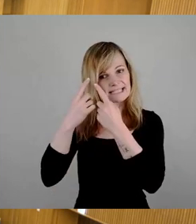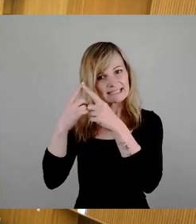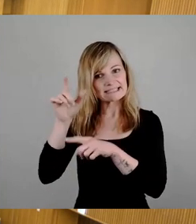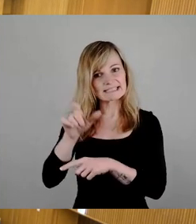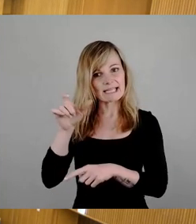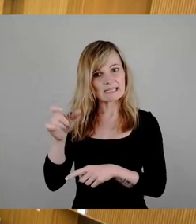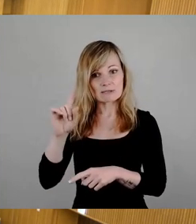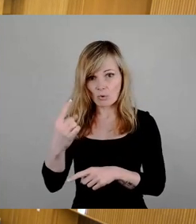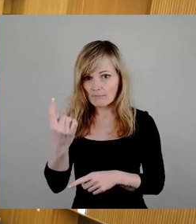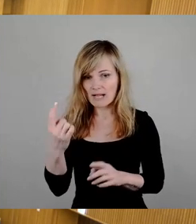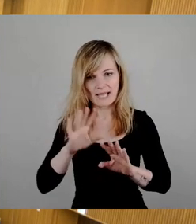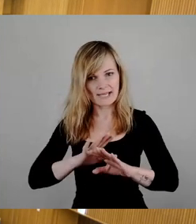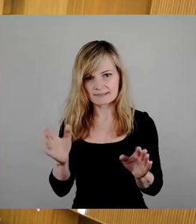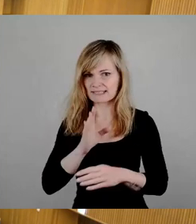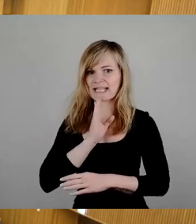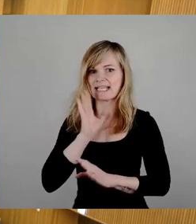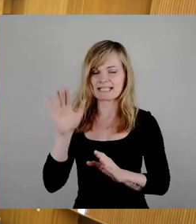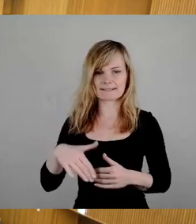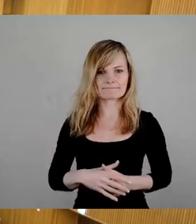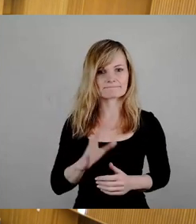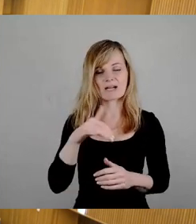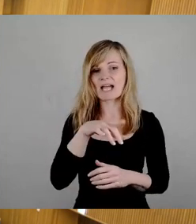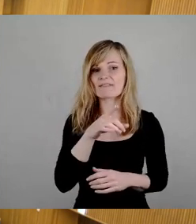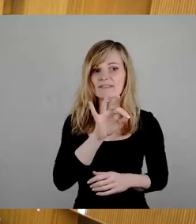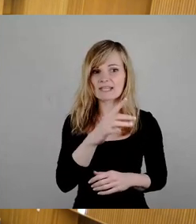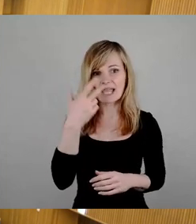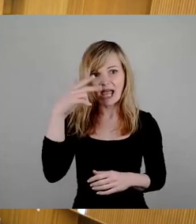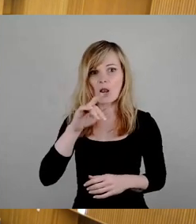nochmal. Nein, reicht. AfD, Herr Lommel.